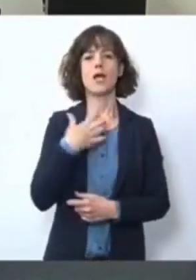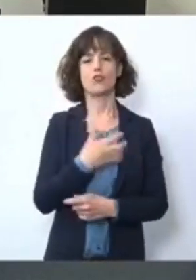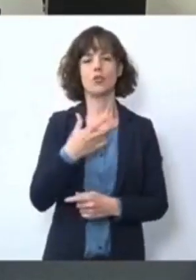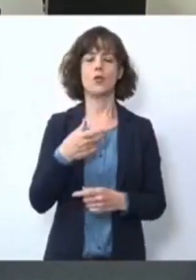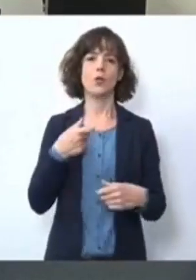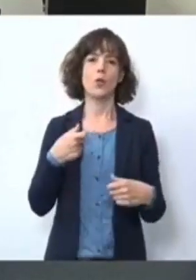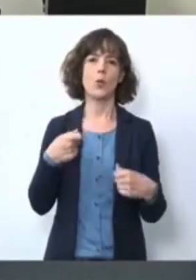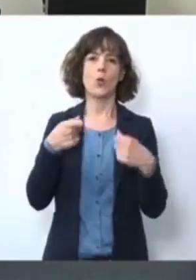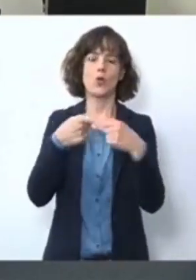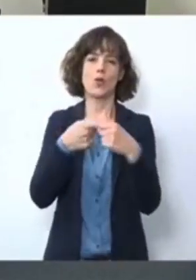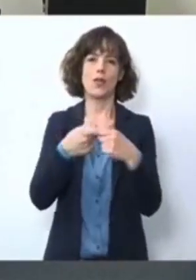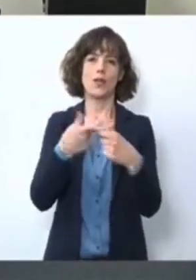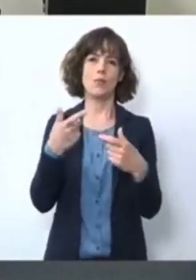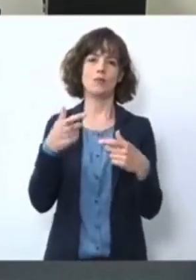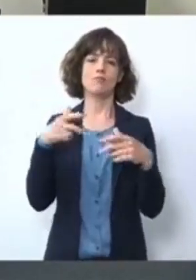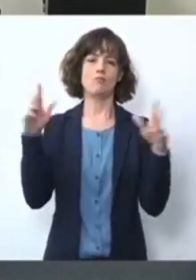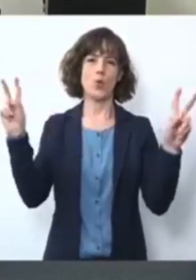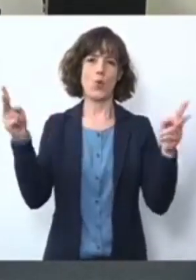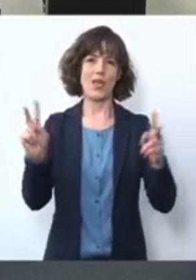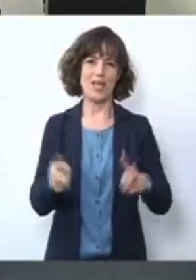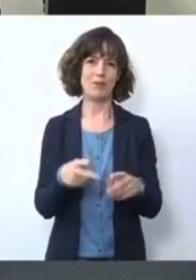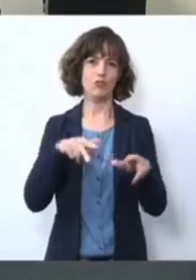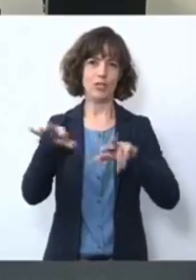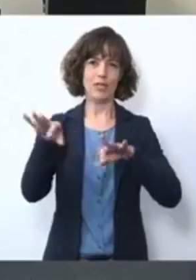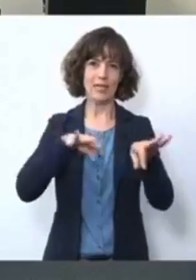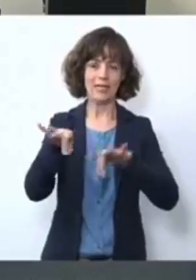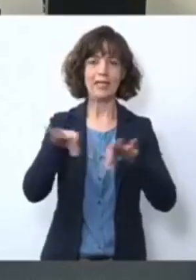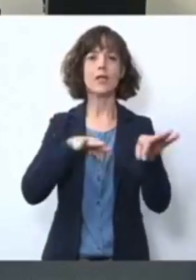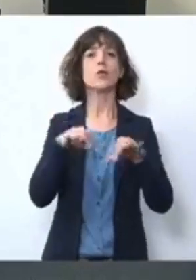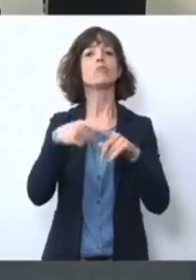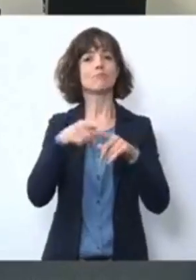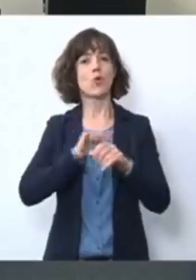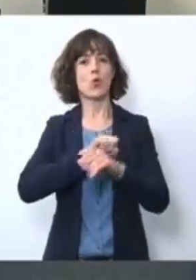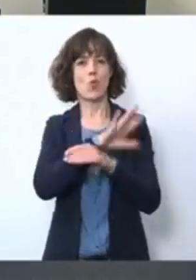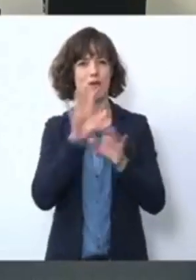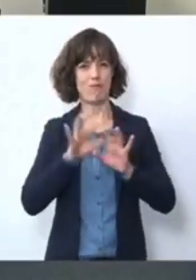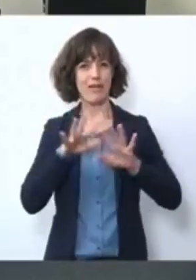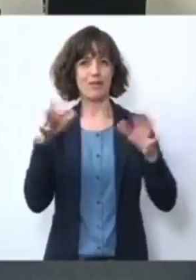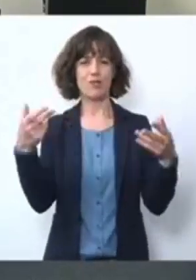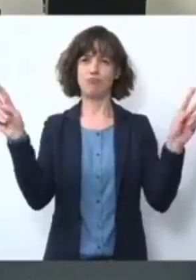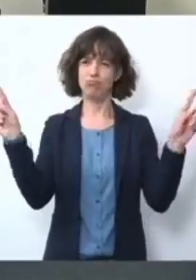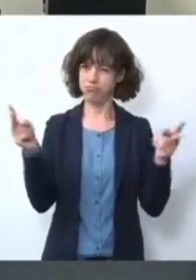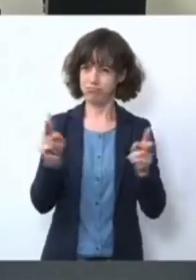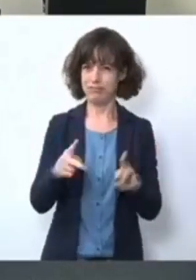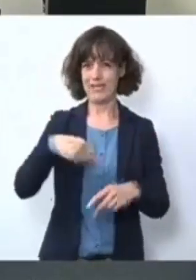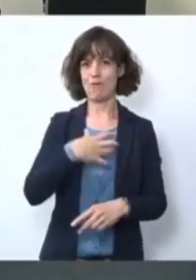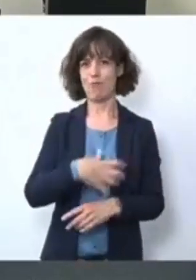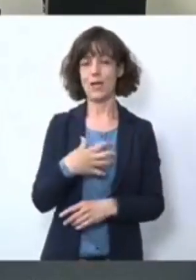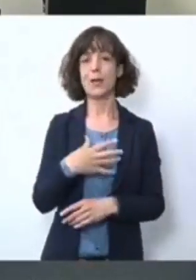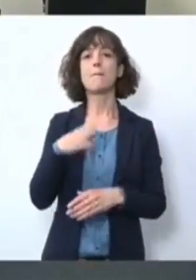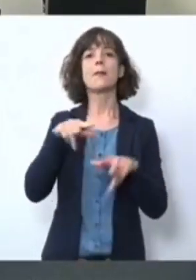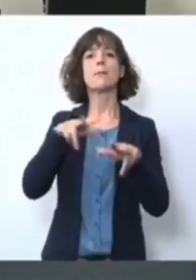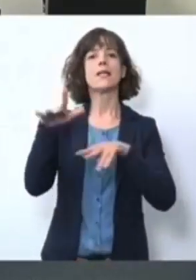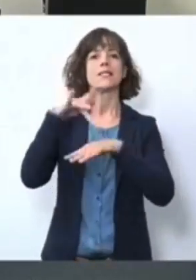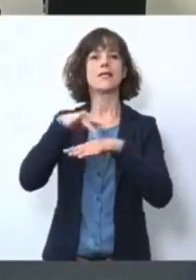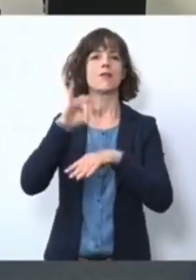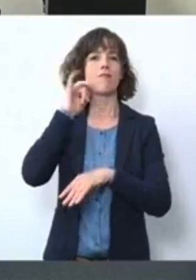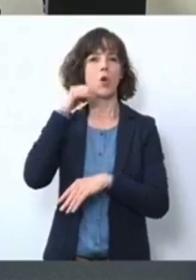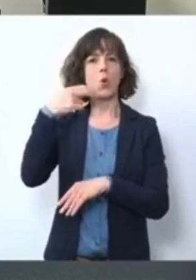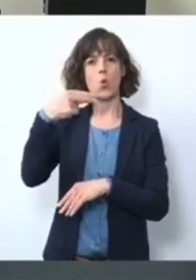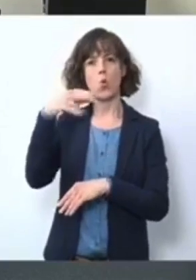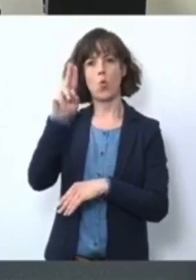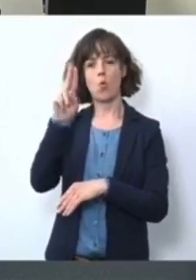Softwarelösung für die Eindämmung der Corona-Pandemie in Bayern mit den Ministerinnen Melanie Huml, Gesundheit und